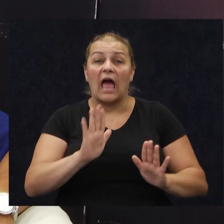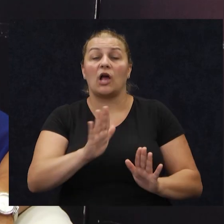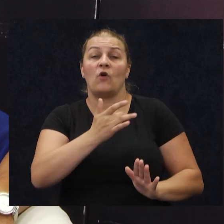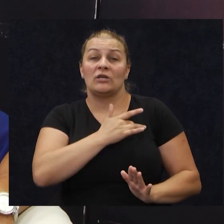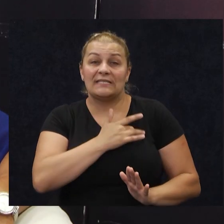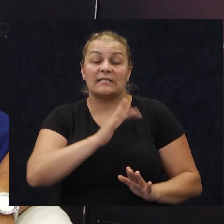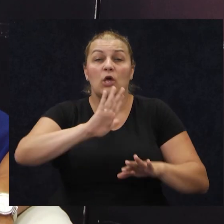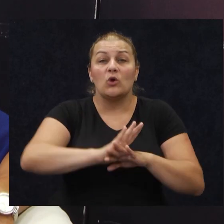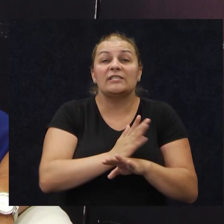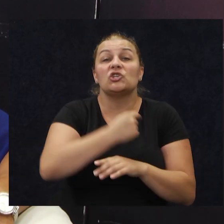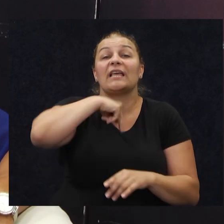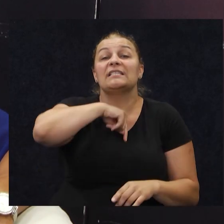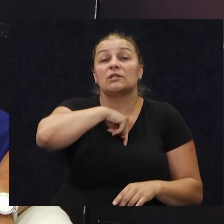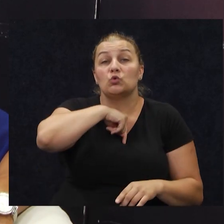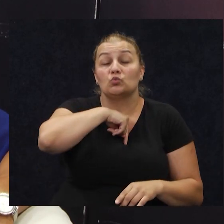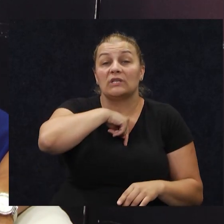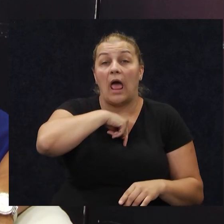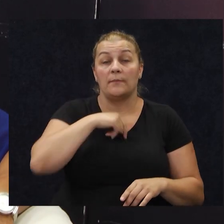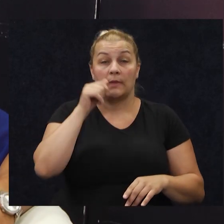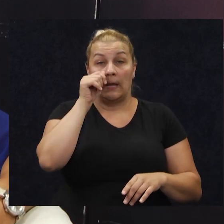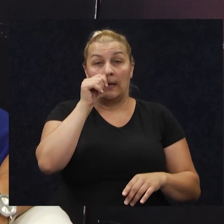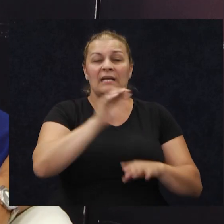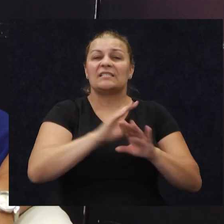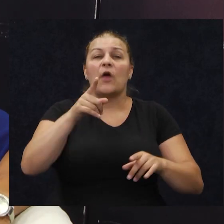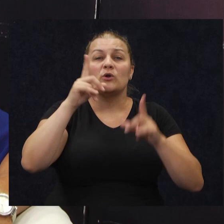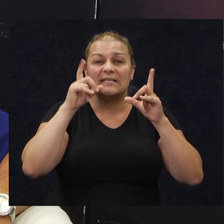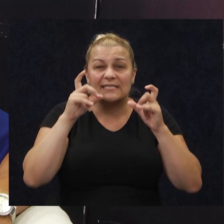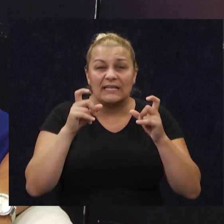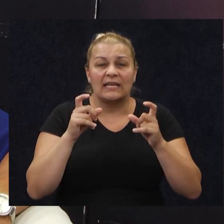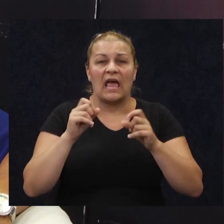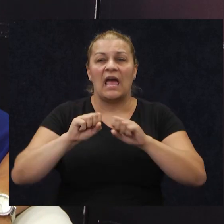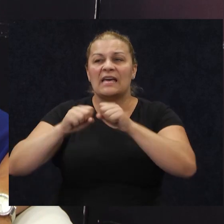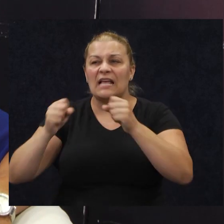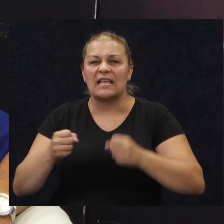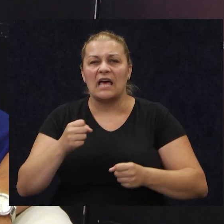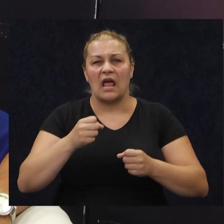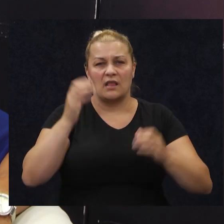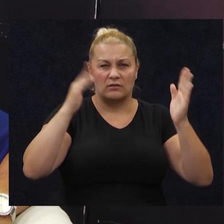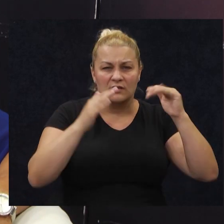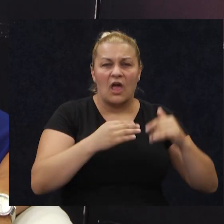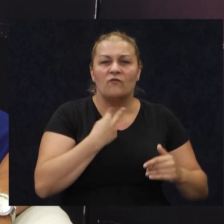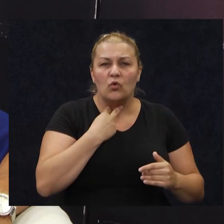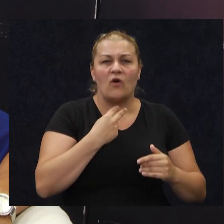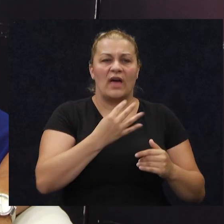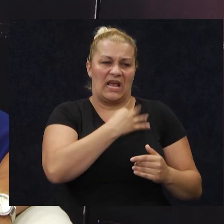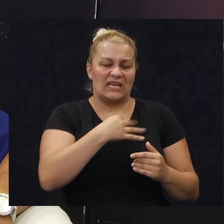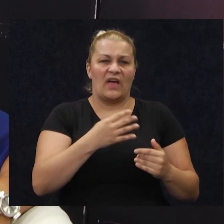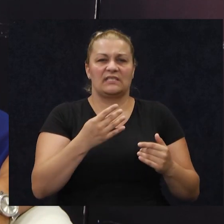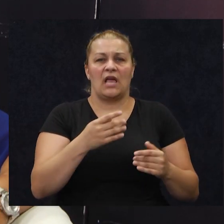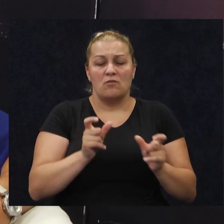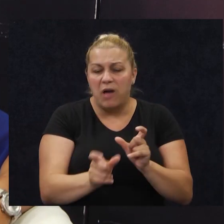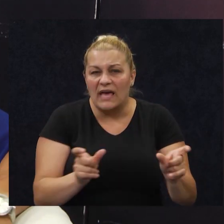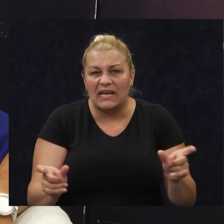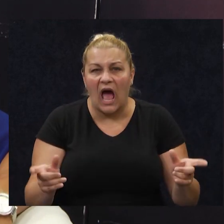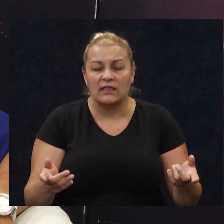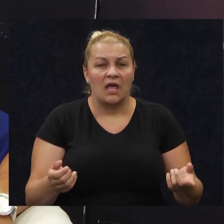to osjećate iznutra. Sve one slike, mislim, razaranja, vukovara, hrvatske, barikade, teško je